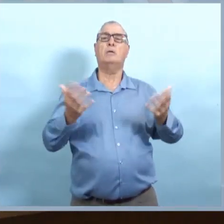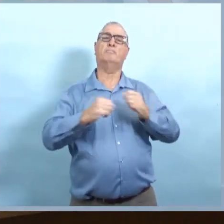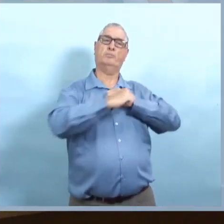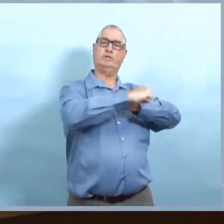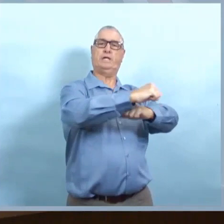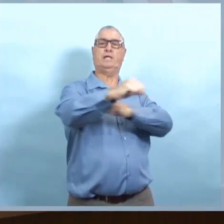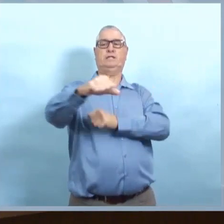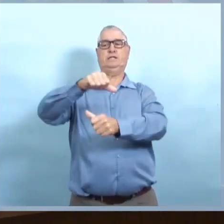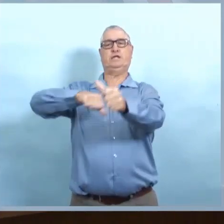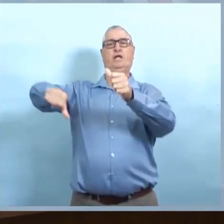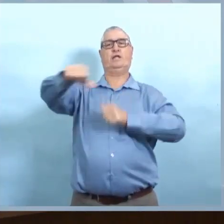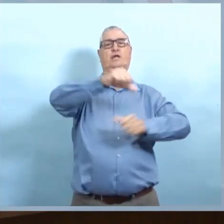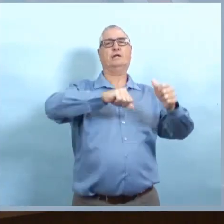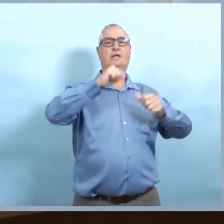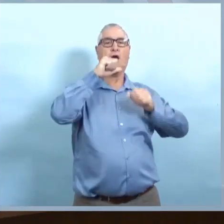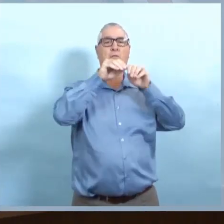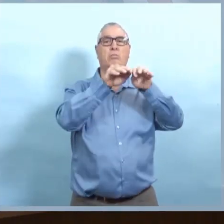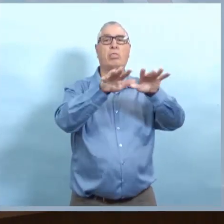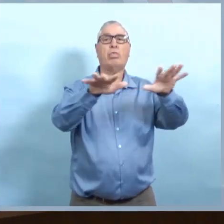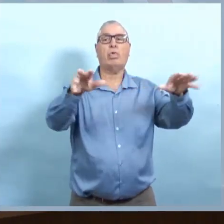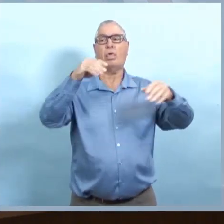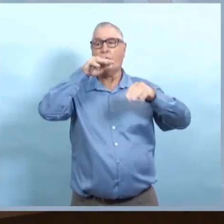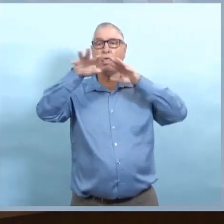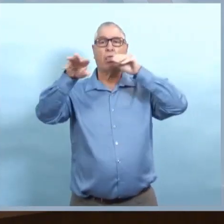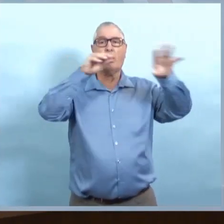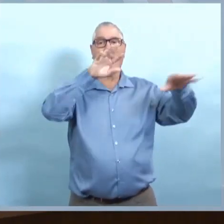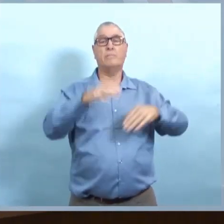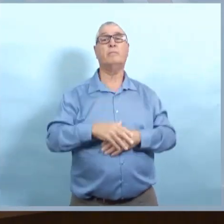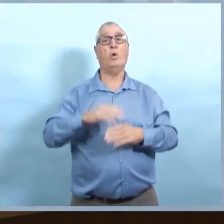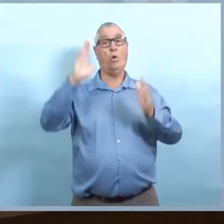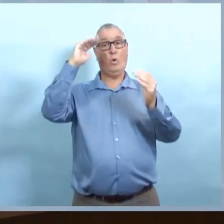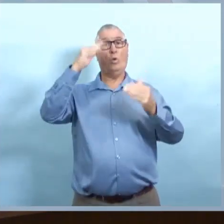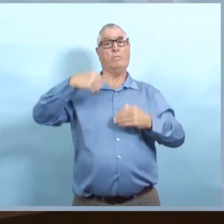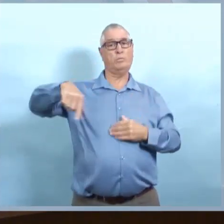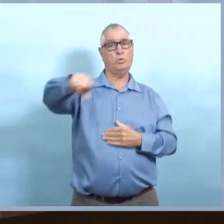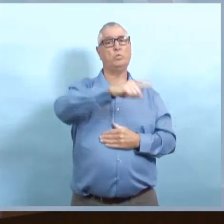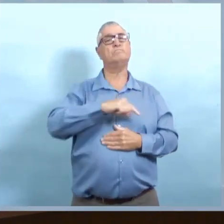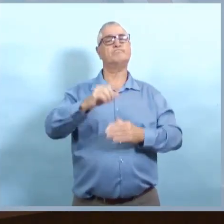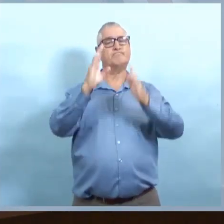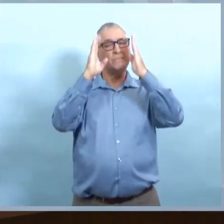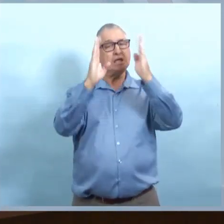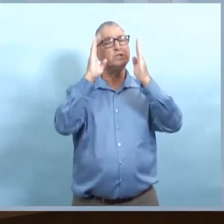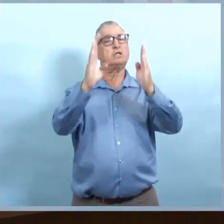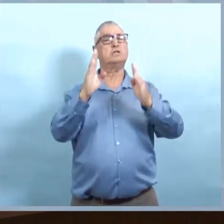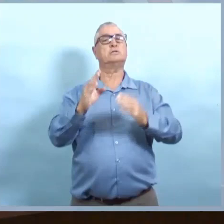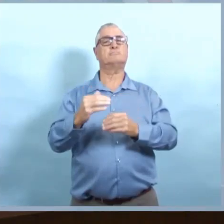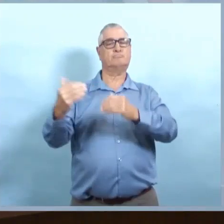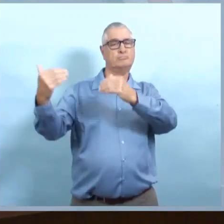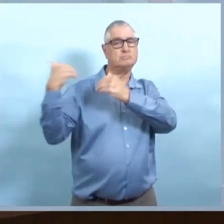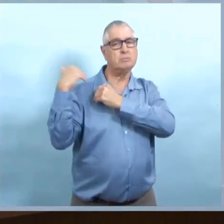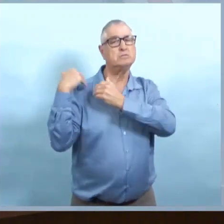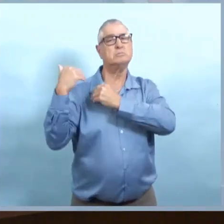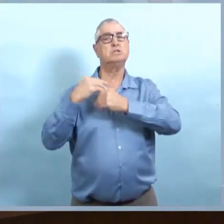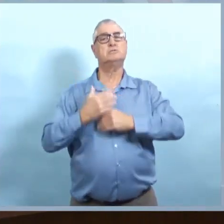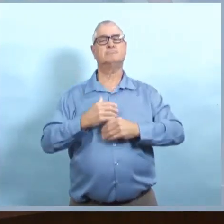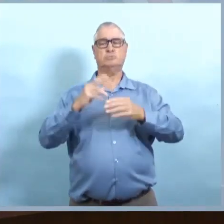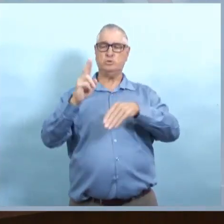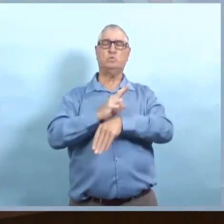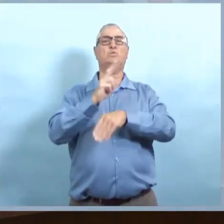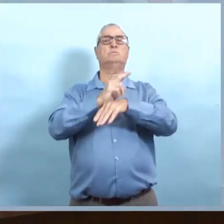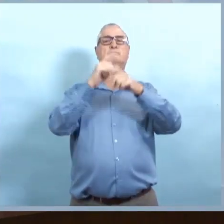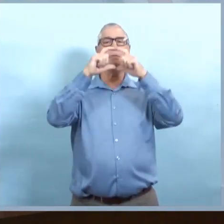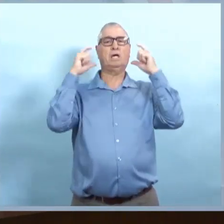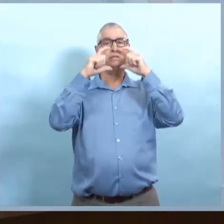Et nous savons que toutes ces mesures nous protègent non seulement nous-mêmes, mais aussi ceux qui nous entourent, nos proches et nos communautés. Donc, nous